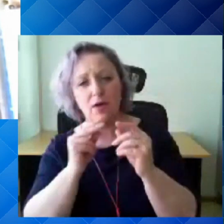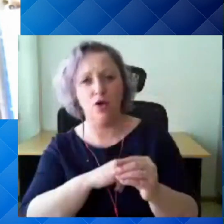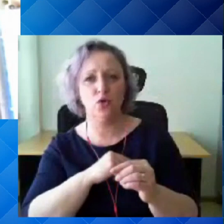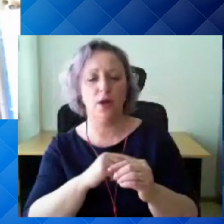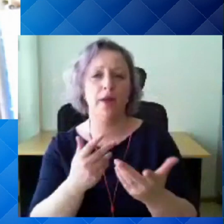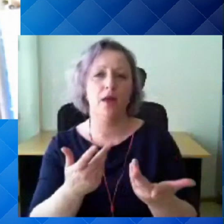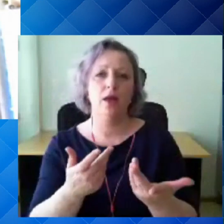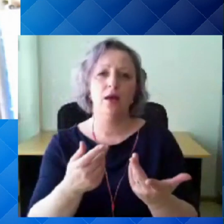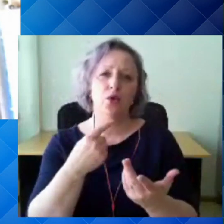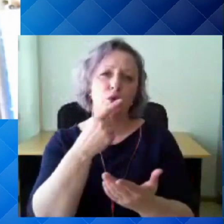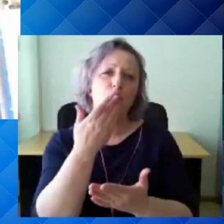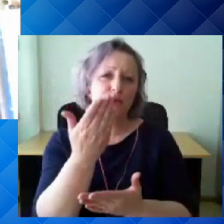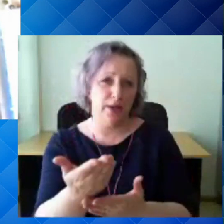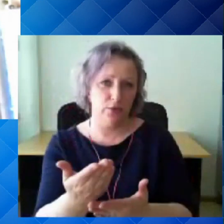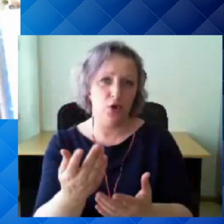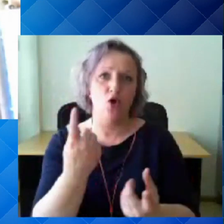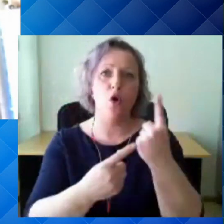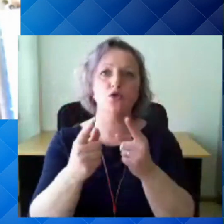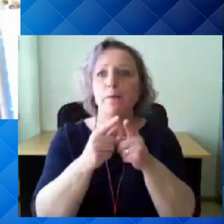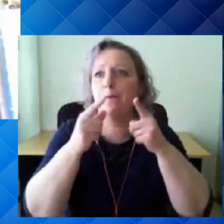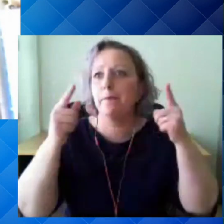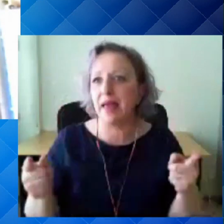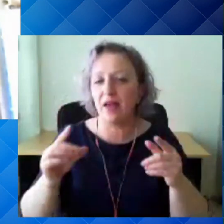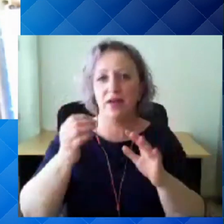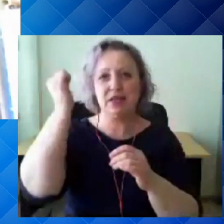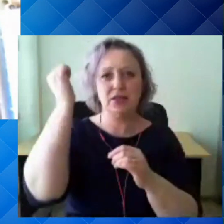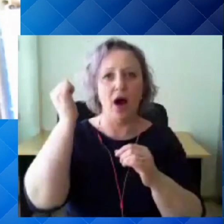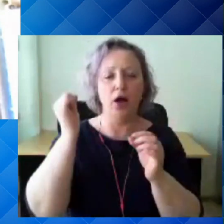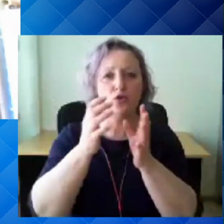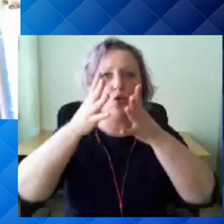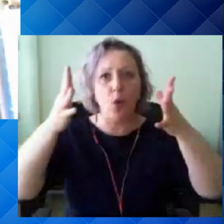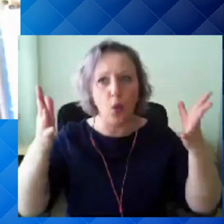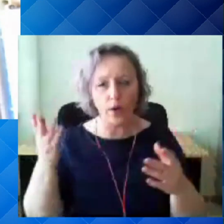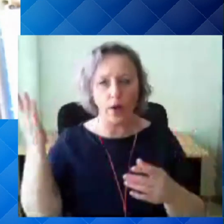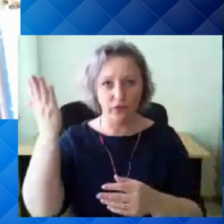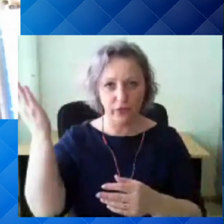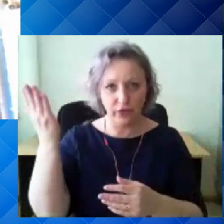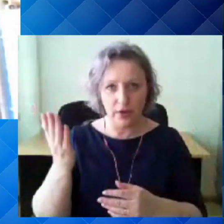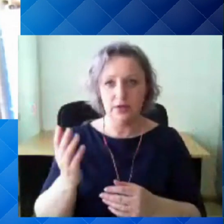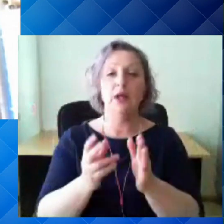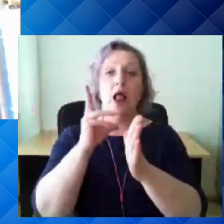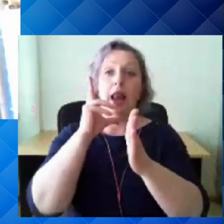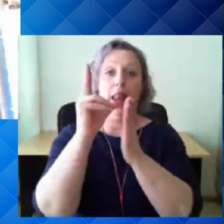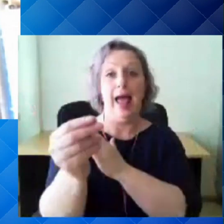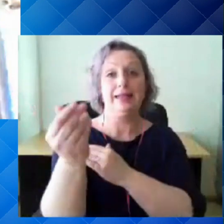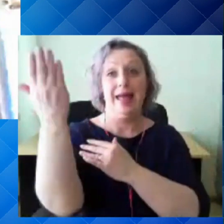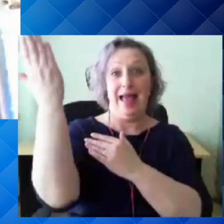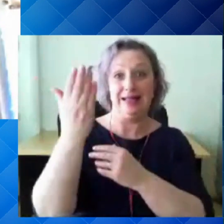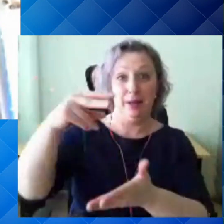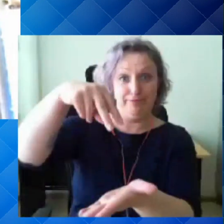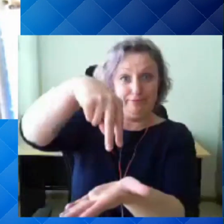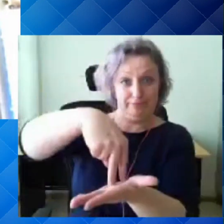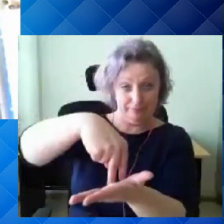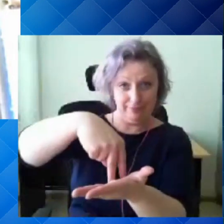peikat koosolekud või ka see, kui suuresalist kõnesid peetakse ja nii-öelda sinna pulti lähed. Ma olen märganud, et mõnikord,